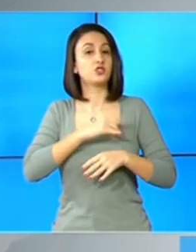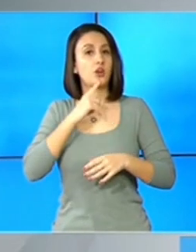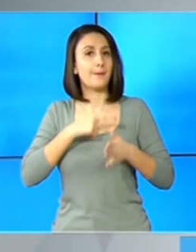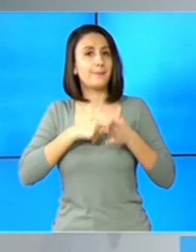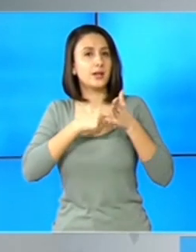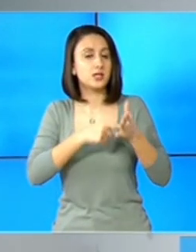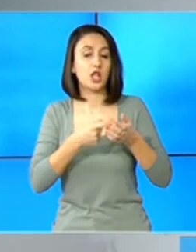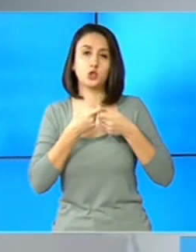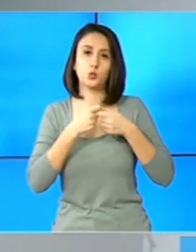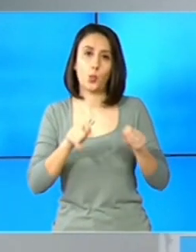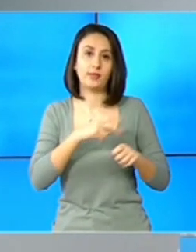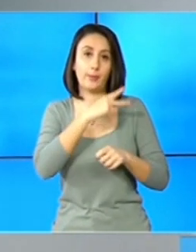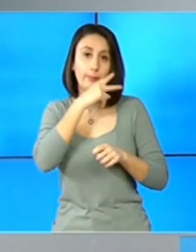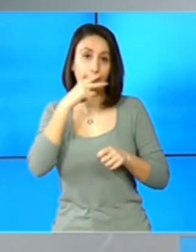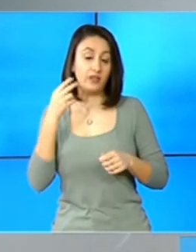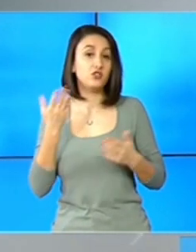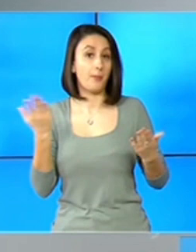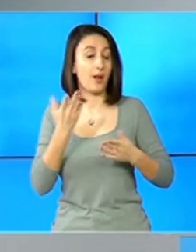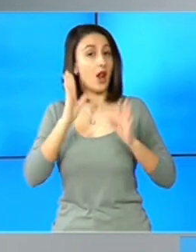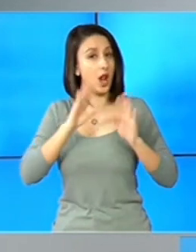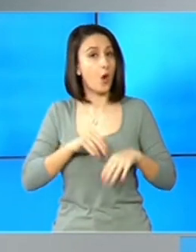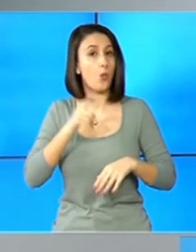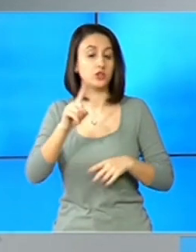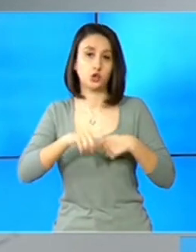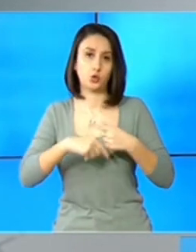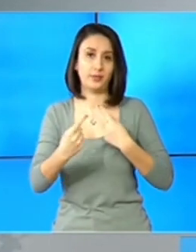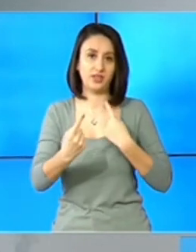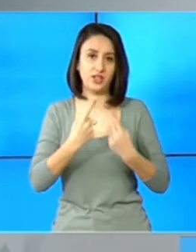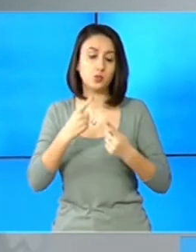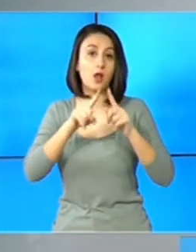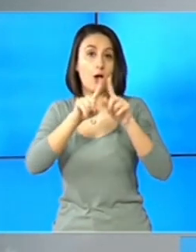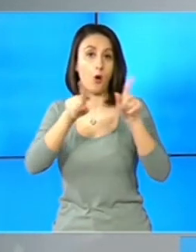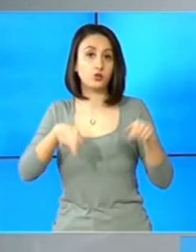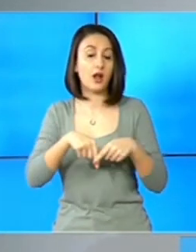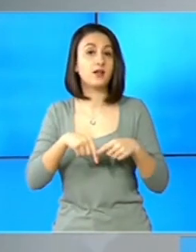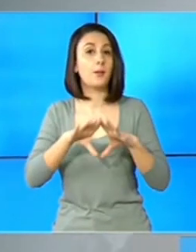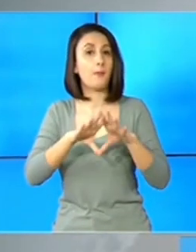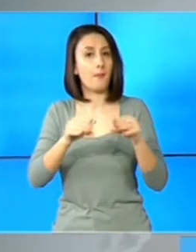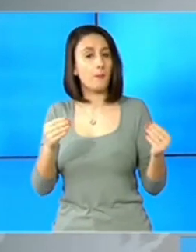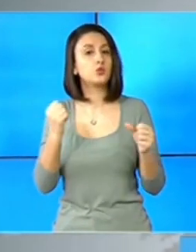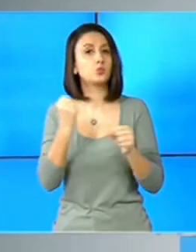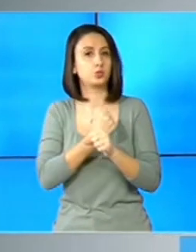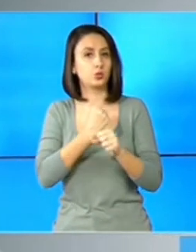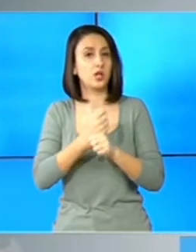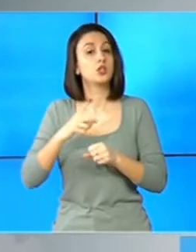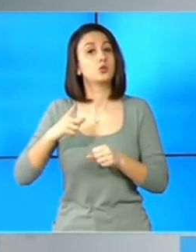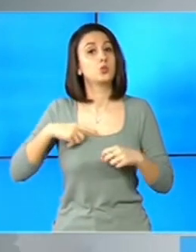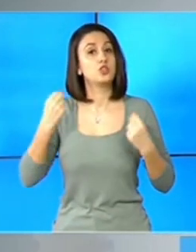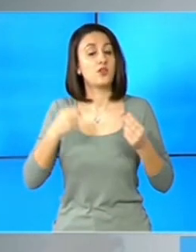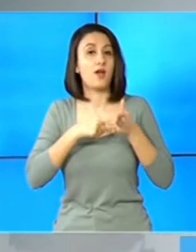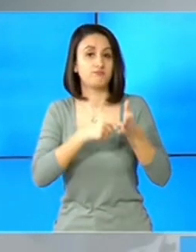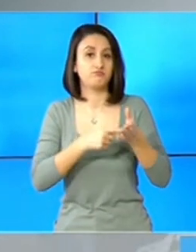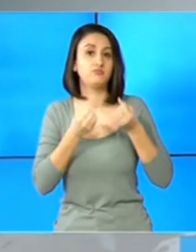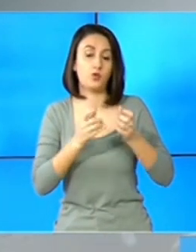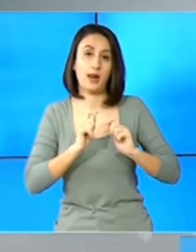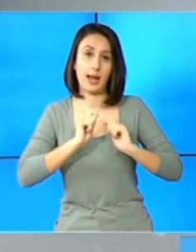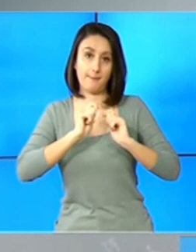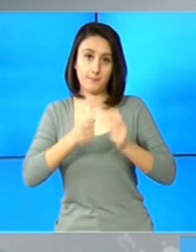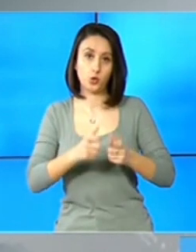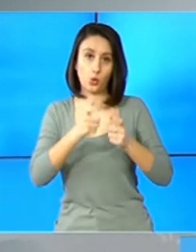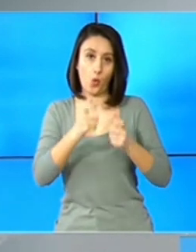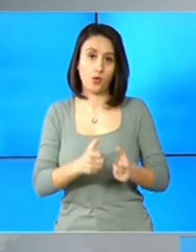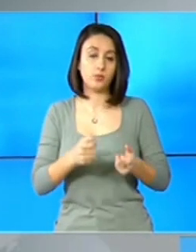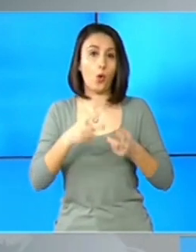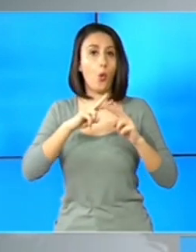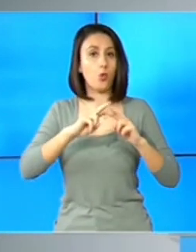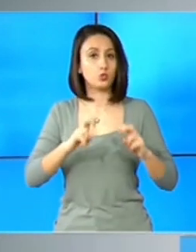și a prezentat toate beneficiile pe care le au aceștia în urma negocierii contractului colectiv de muncă. Și sunt doar câteva date din raportul Corpului de